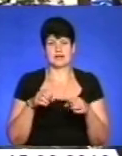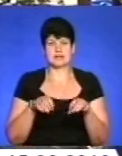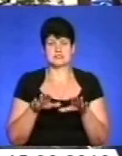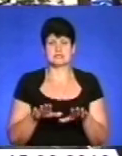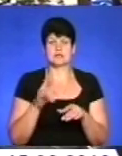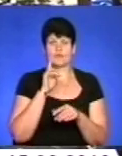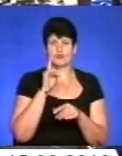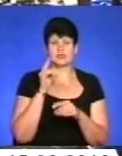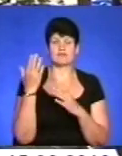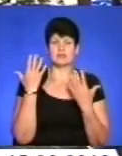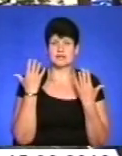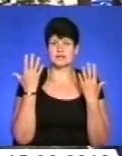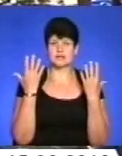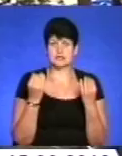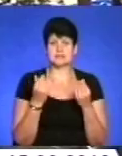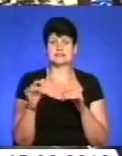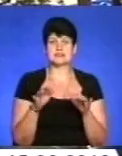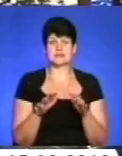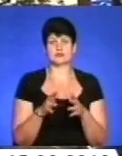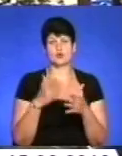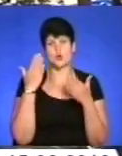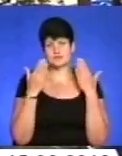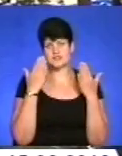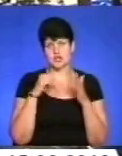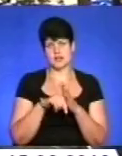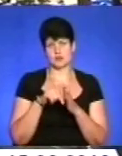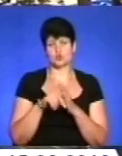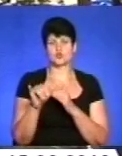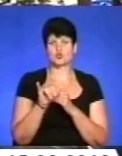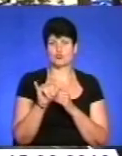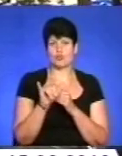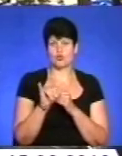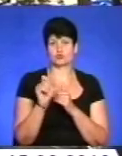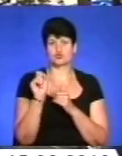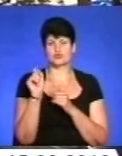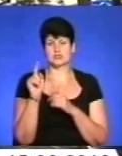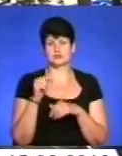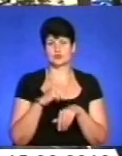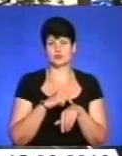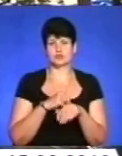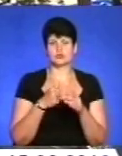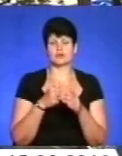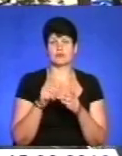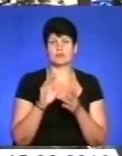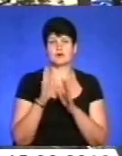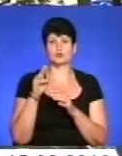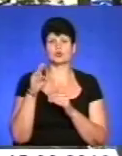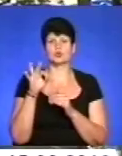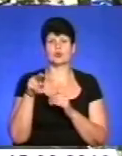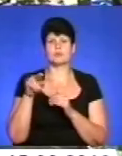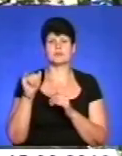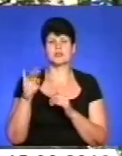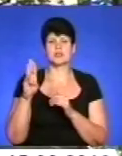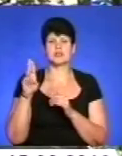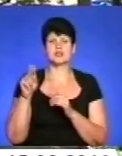як я вже раніше зазначала, це заходи такого більш зважального характеру у суботу. За 11 години в парку Топільча-Заурнавої буде відбуватися кубок